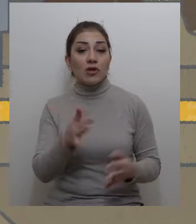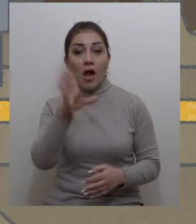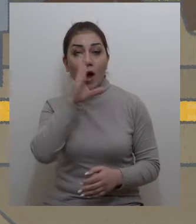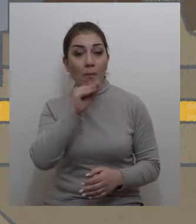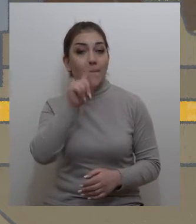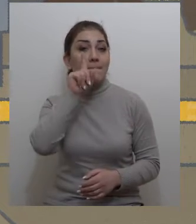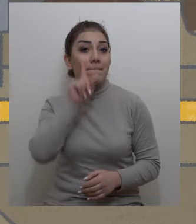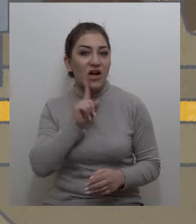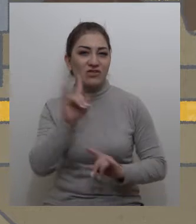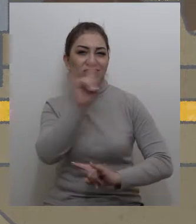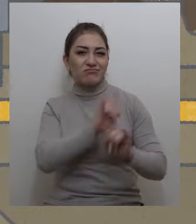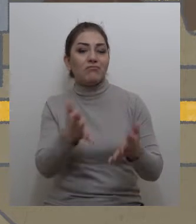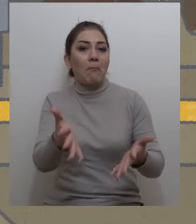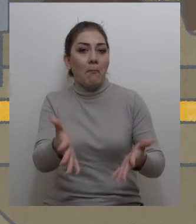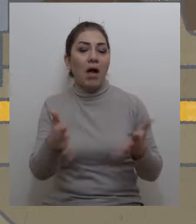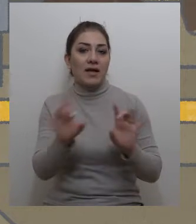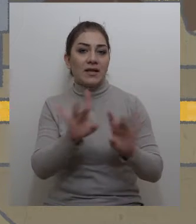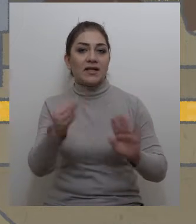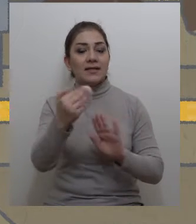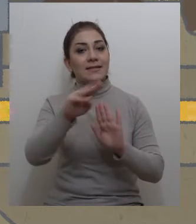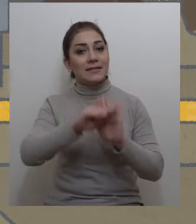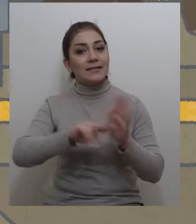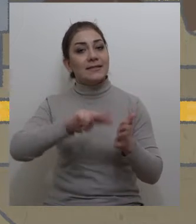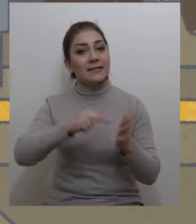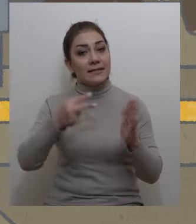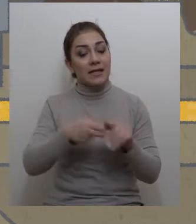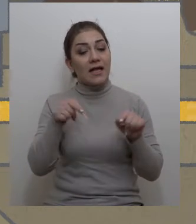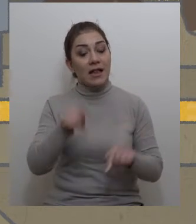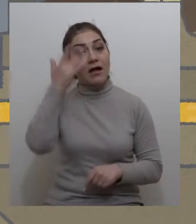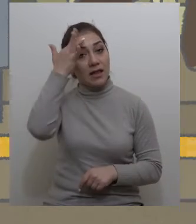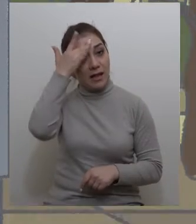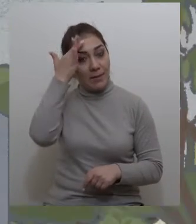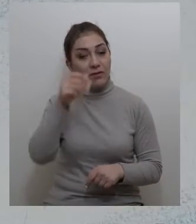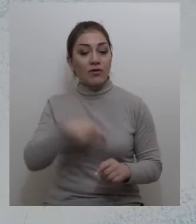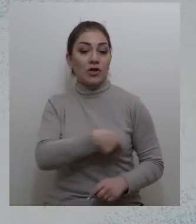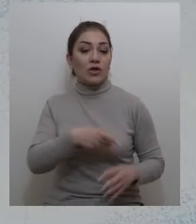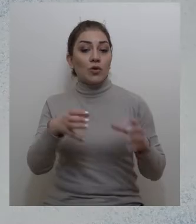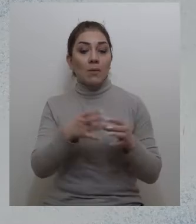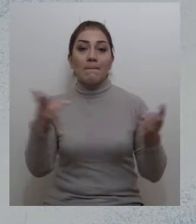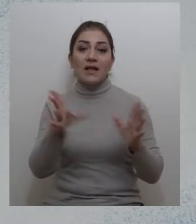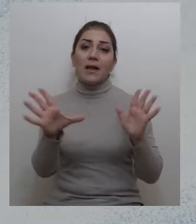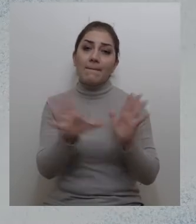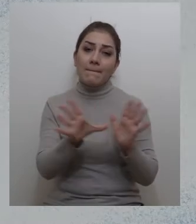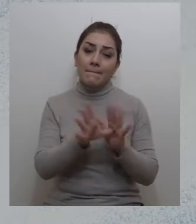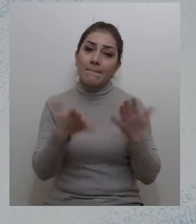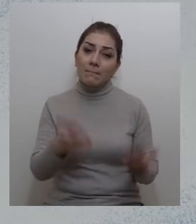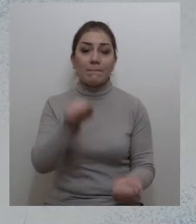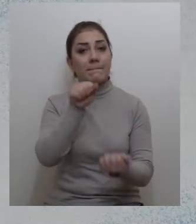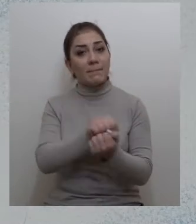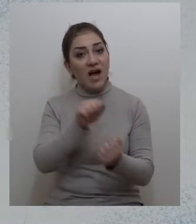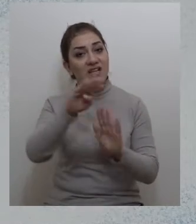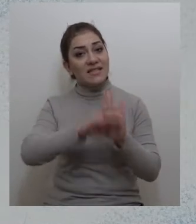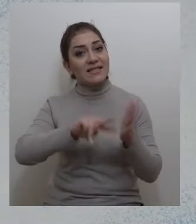մատ չելի և համոզիչ ներկայացնել իրենց ծ ծրագրերը։ Այդ նպատակով կուսակցությունները պետք է է էլեկտրոնային կամ դպագիր ծրագրերը